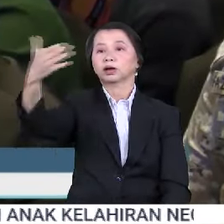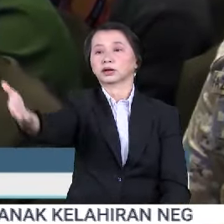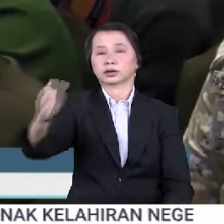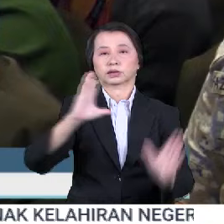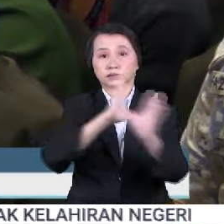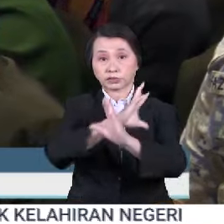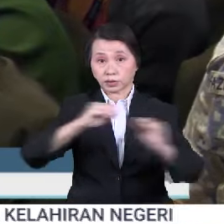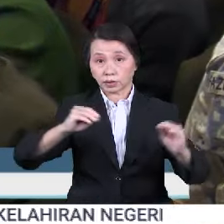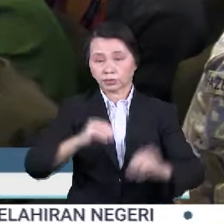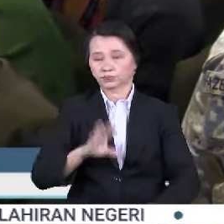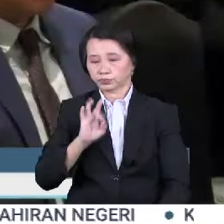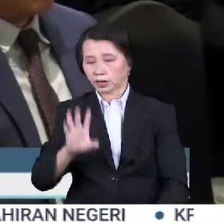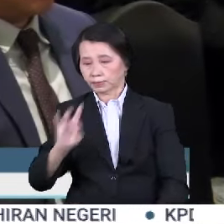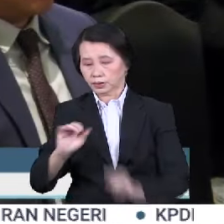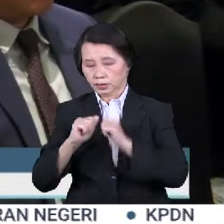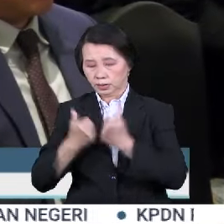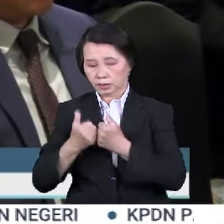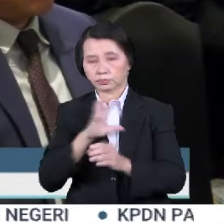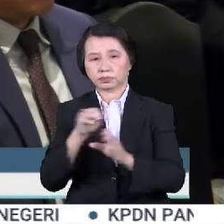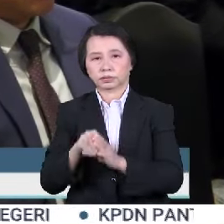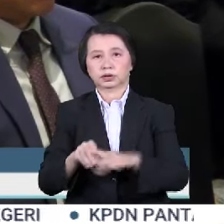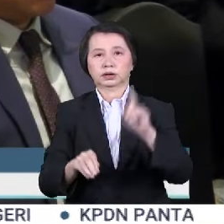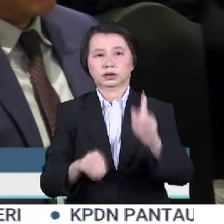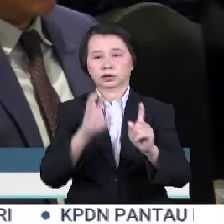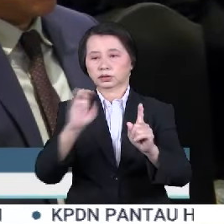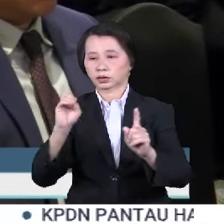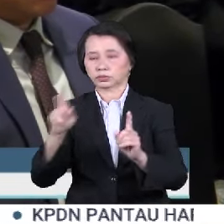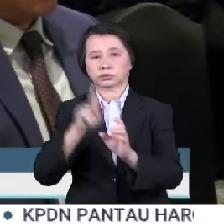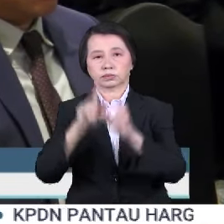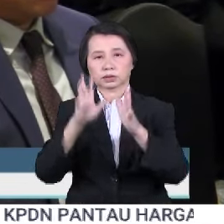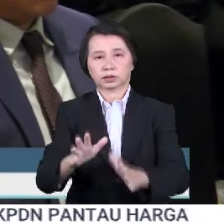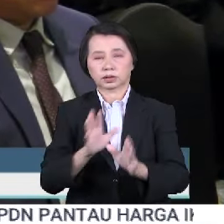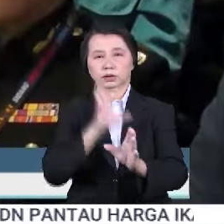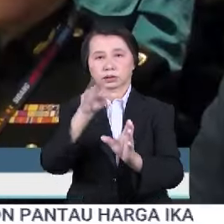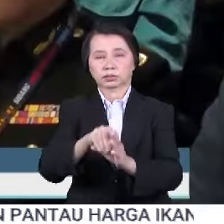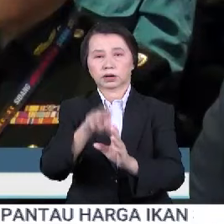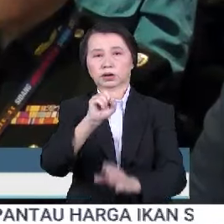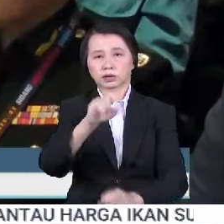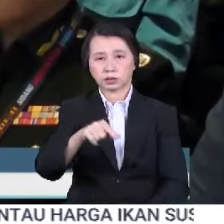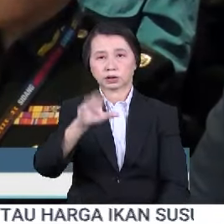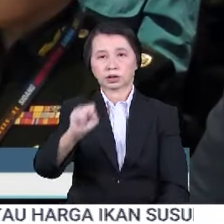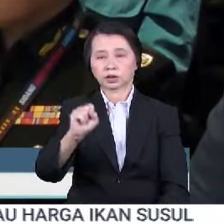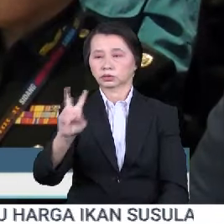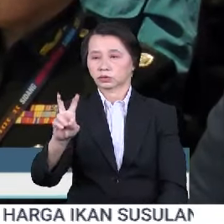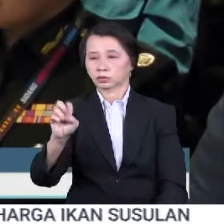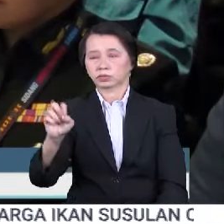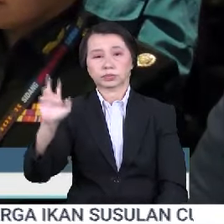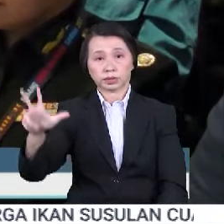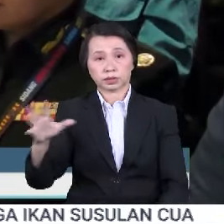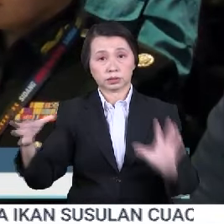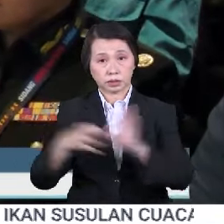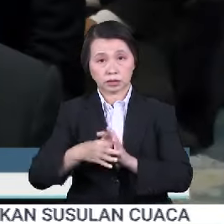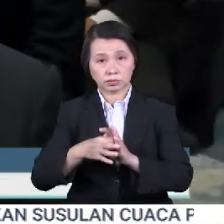Seramai 88 agensi melibatkan 100 peserta telah menyertai SGS 2023 merupakan gabungan